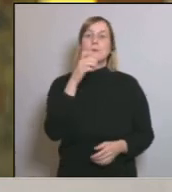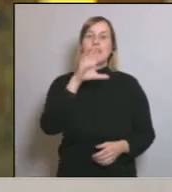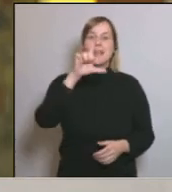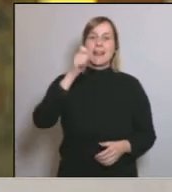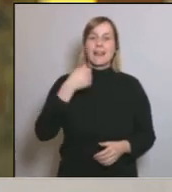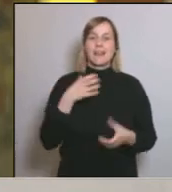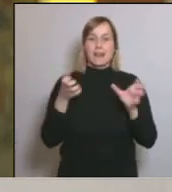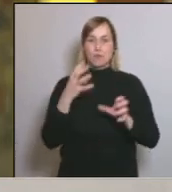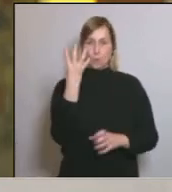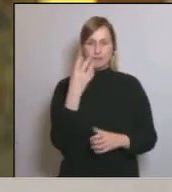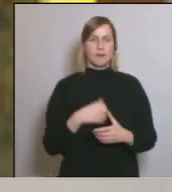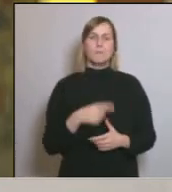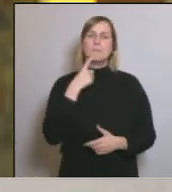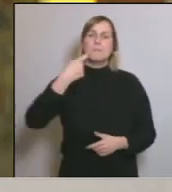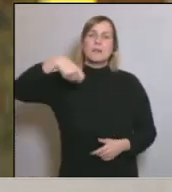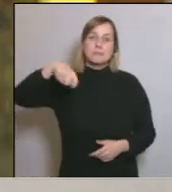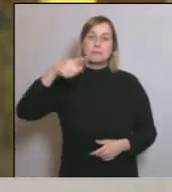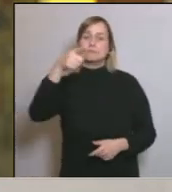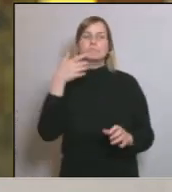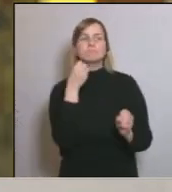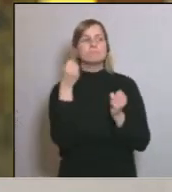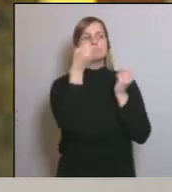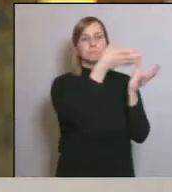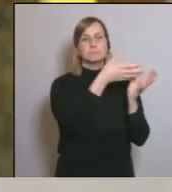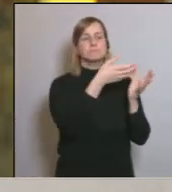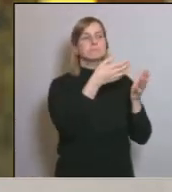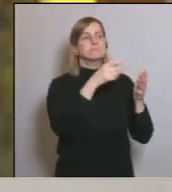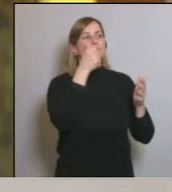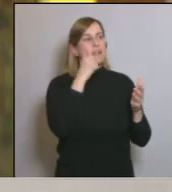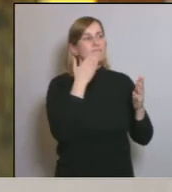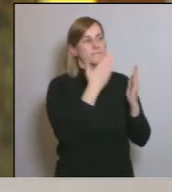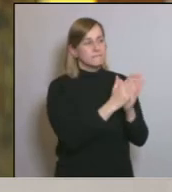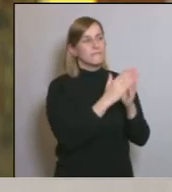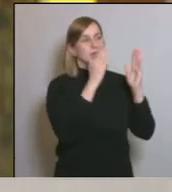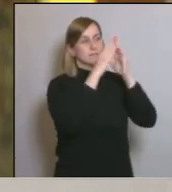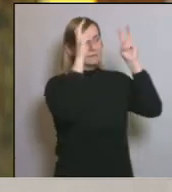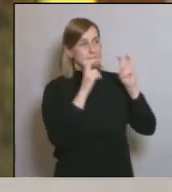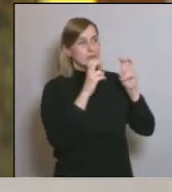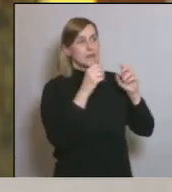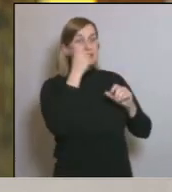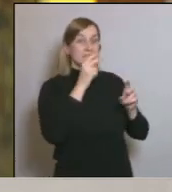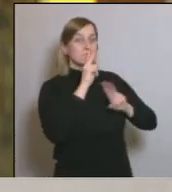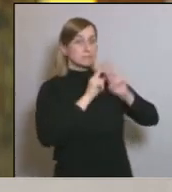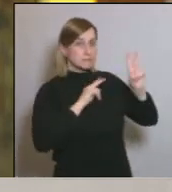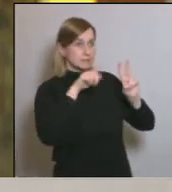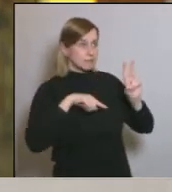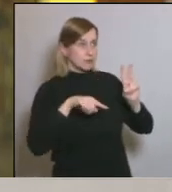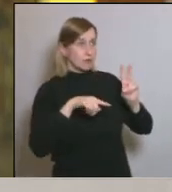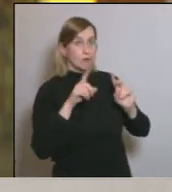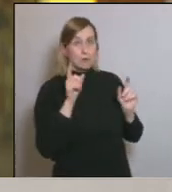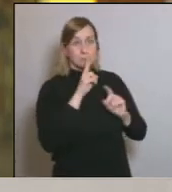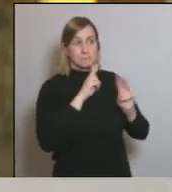i que s'ha de unes mesures